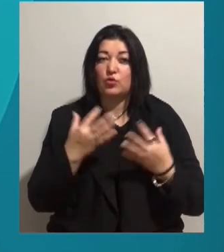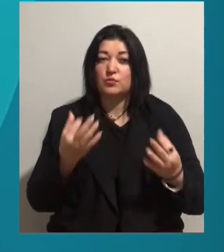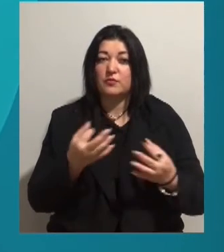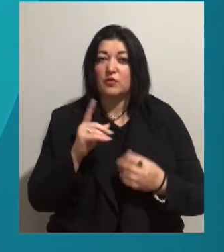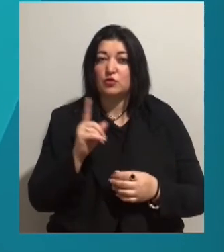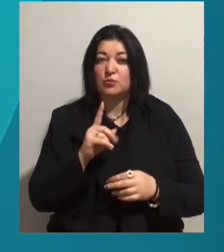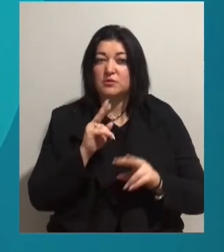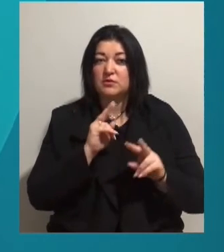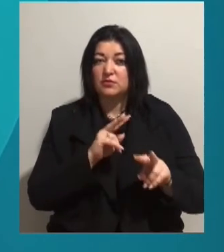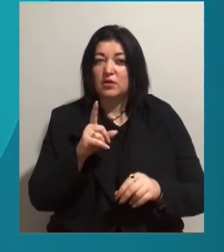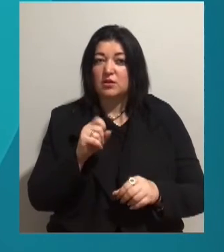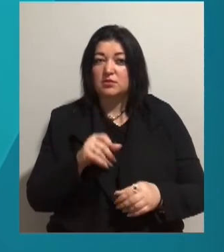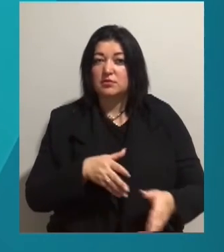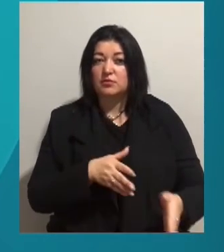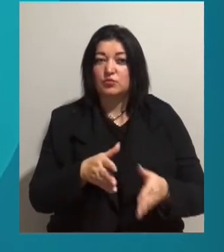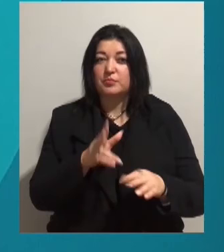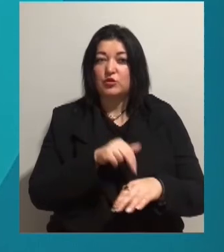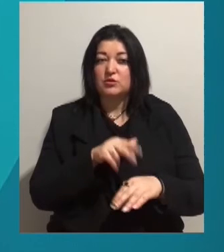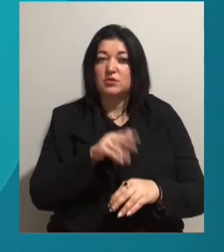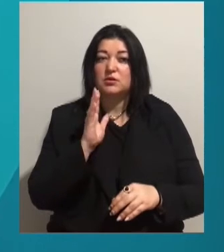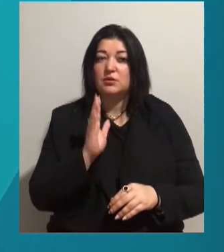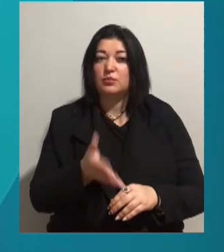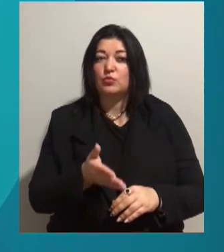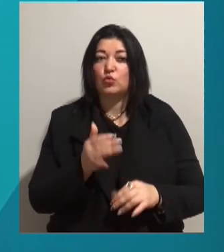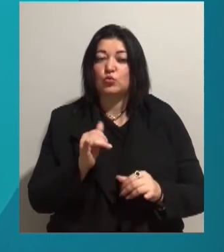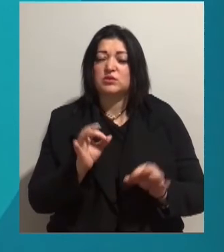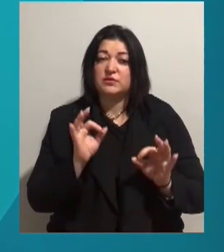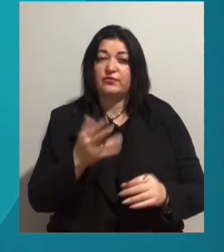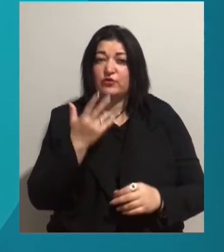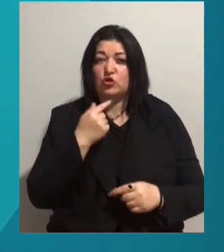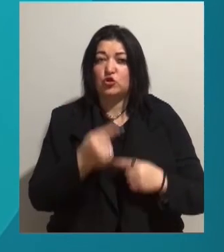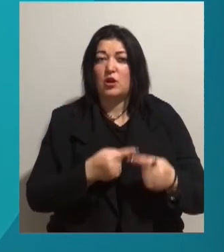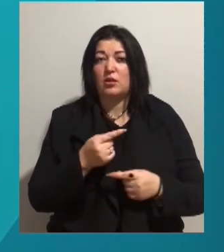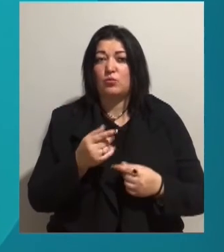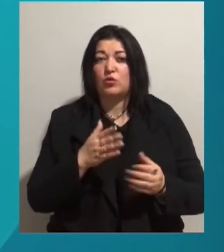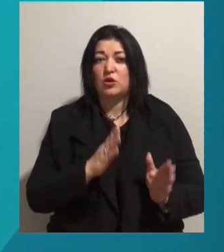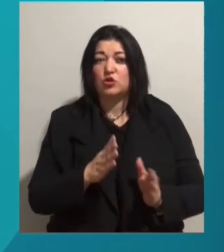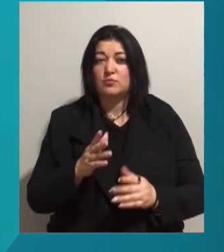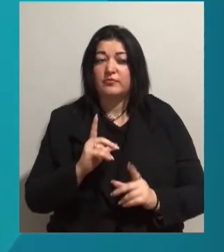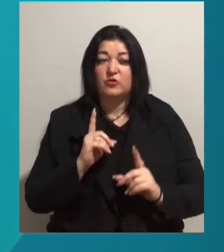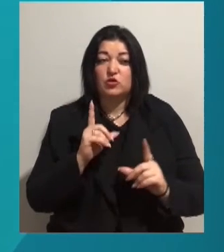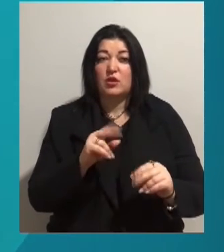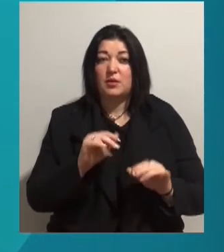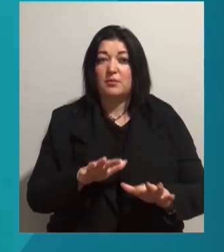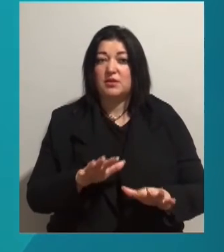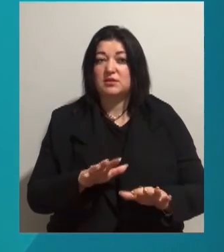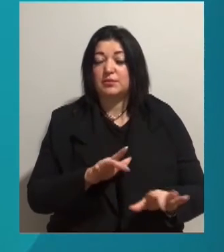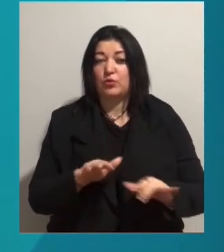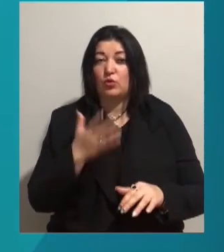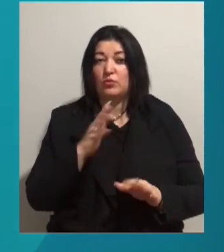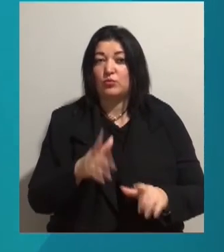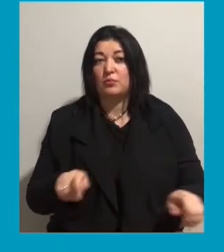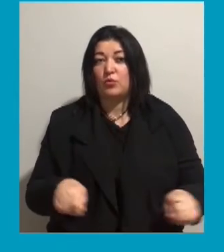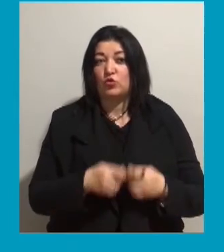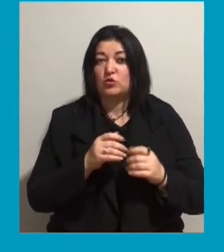за рухом по цій смузі поліцейські будуть у звичайному режимі. Виїжджатимуть на місце події, коли будуть порушення правил дорожнього